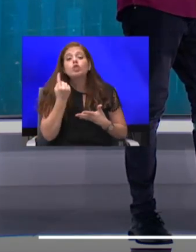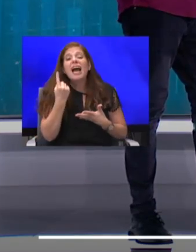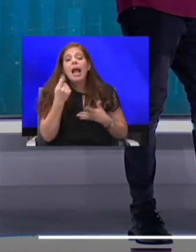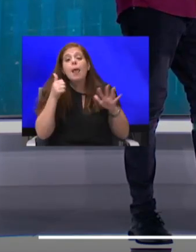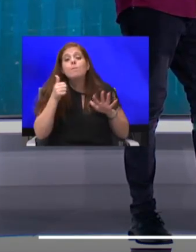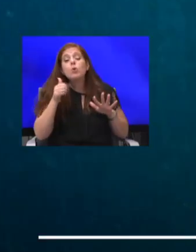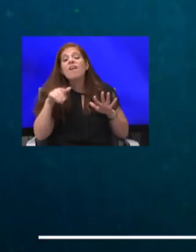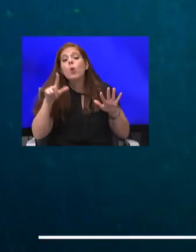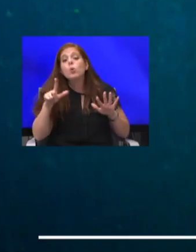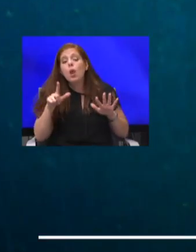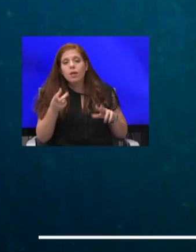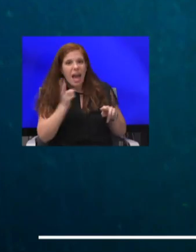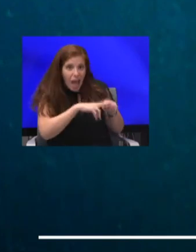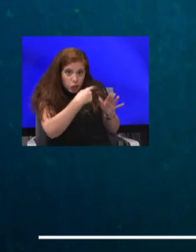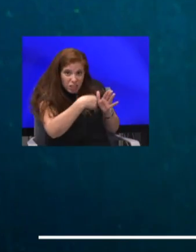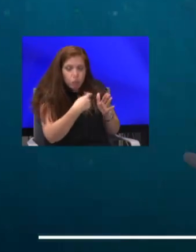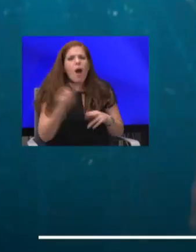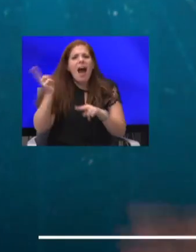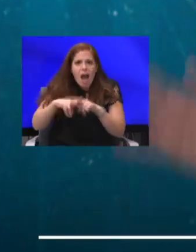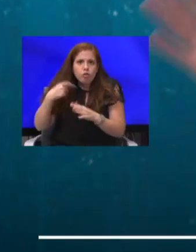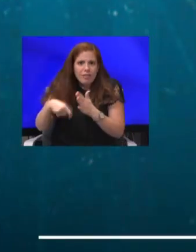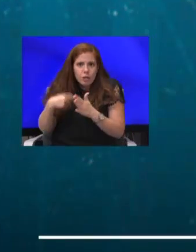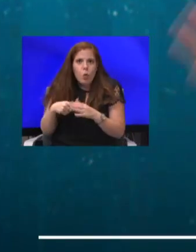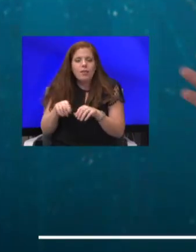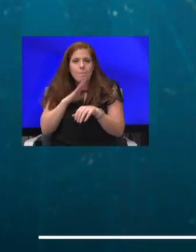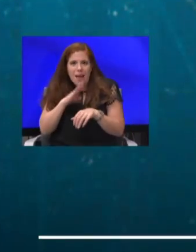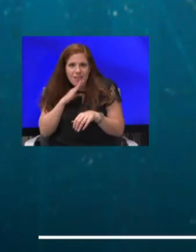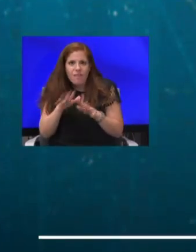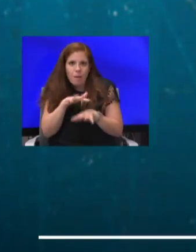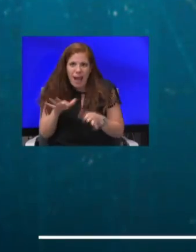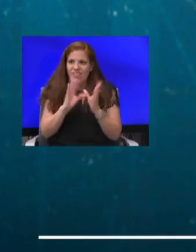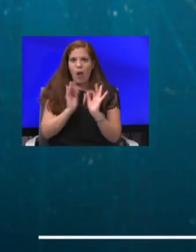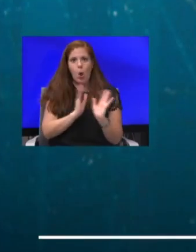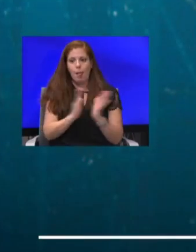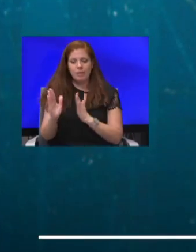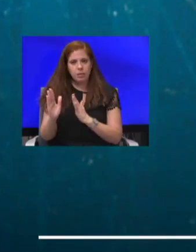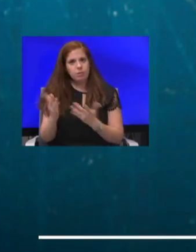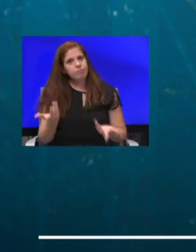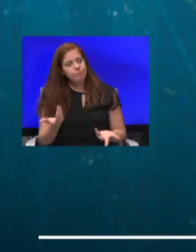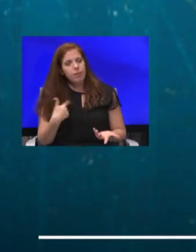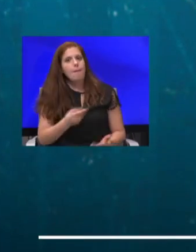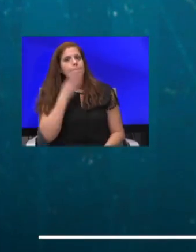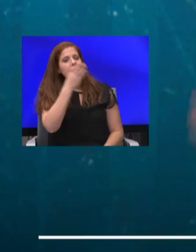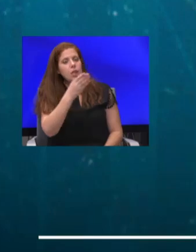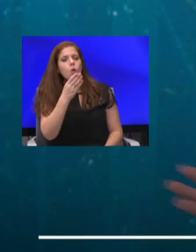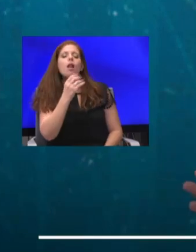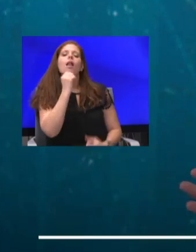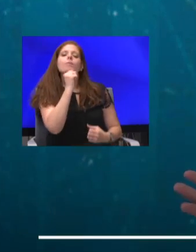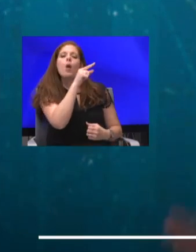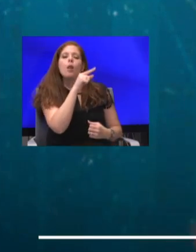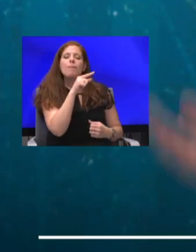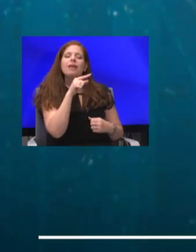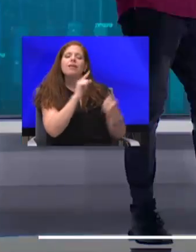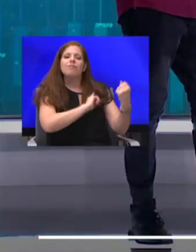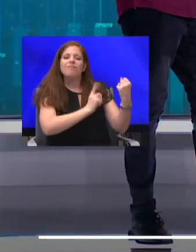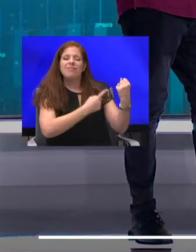תיקנו את התקלה. אחרי תיקנו את התקלה ואת המערכת והכל בסדר. פנינו למנכ״ל הביטוח הלאומי, מאיר שפיגלר, ואמרנו לו, קדימה, העברתם ל-7